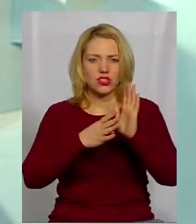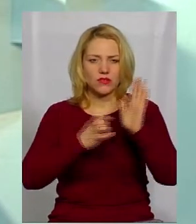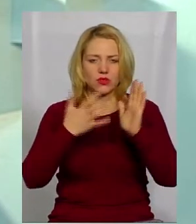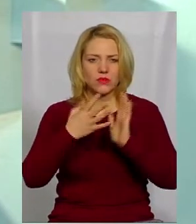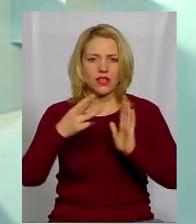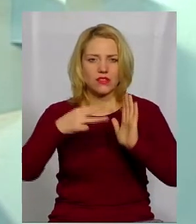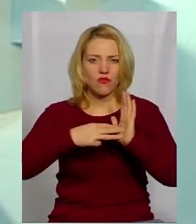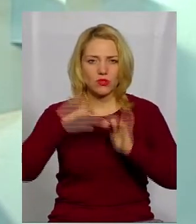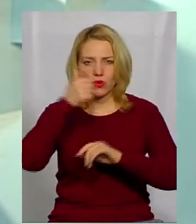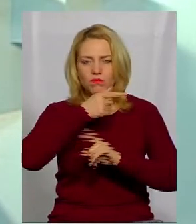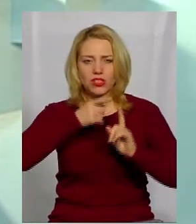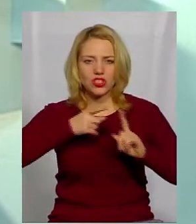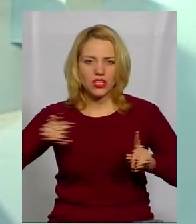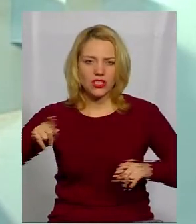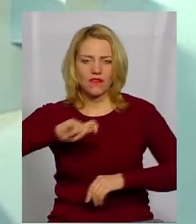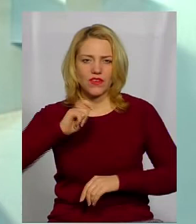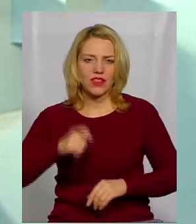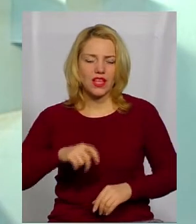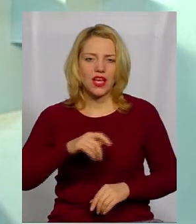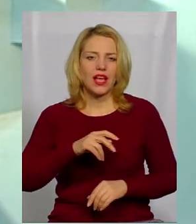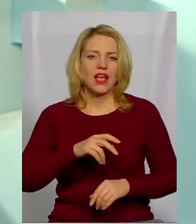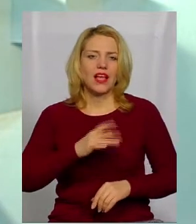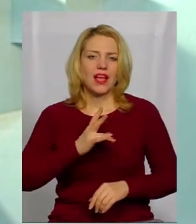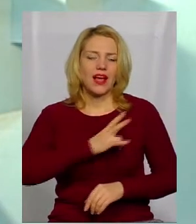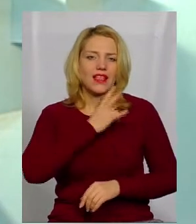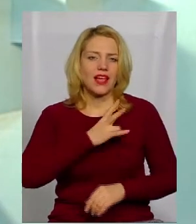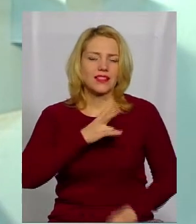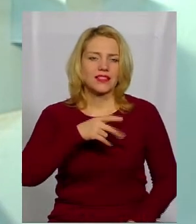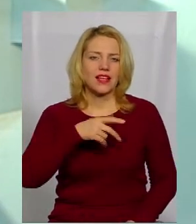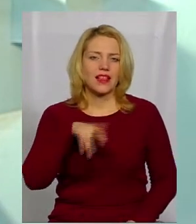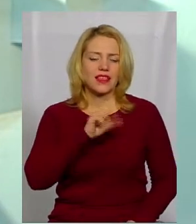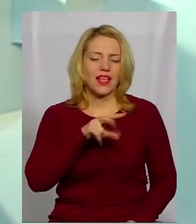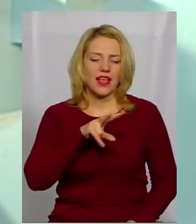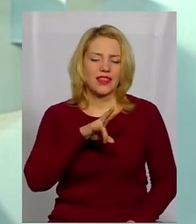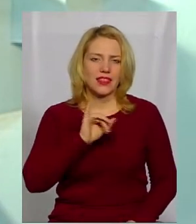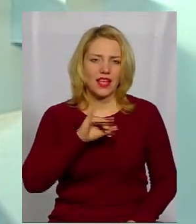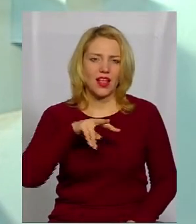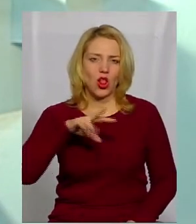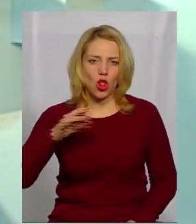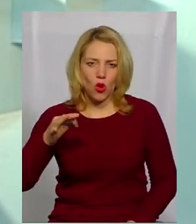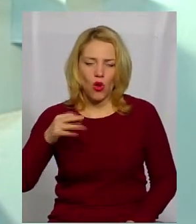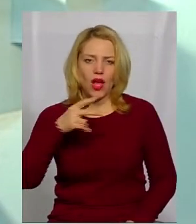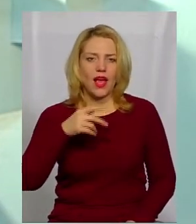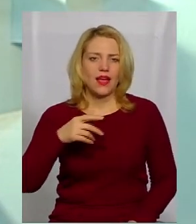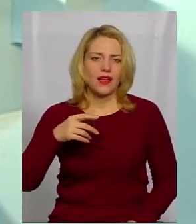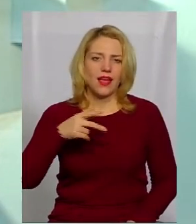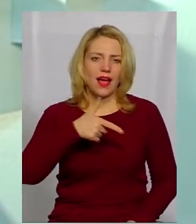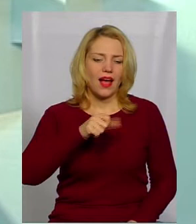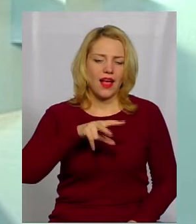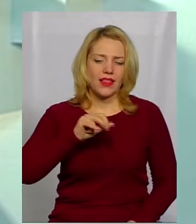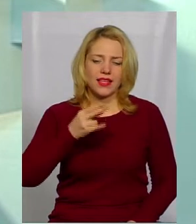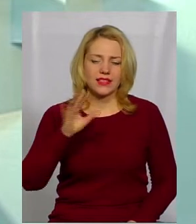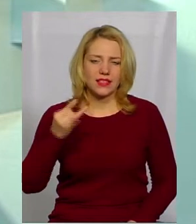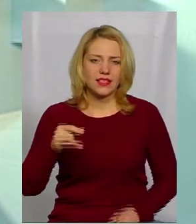час війни військ Данила Галицького з Балахівськими князями. І про це свідчать не тільки захоронення воїнів, які